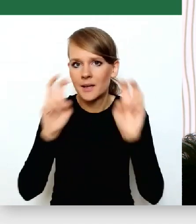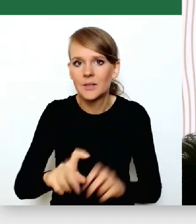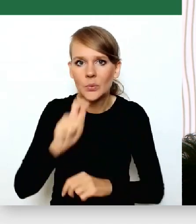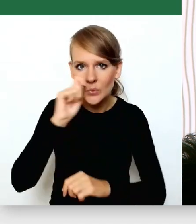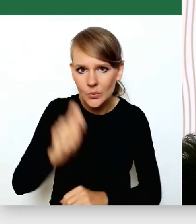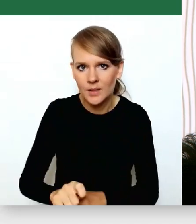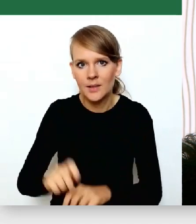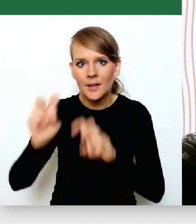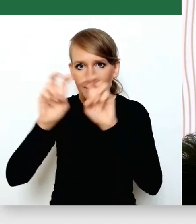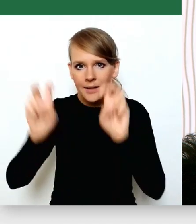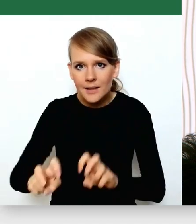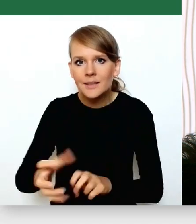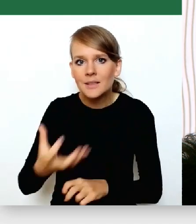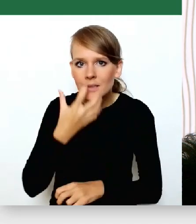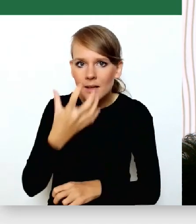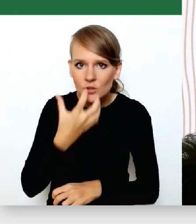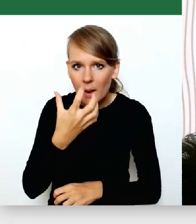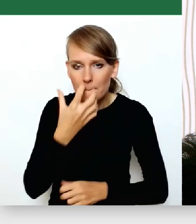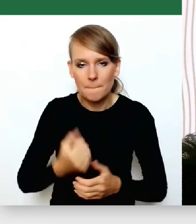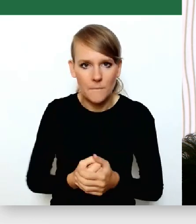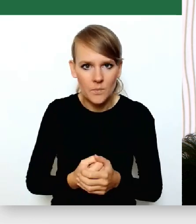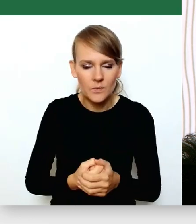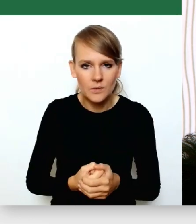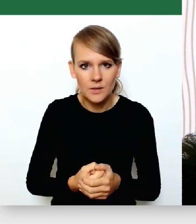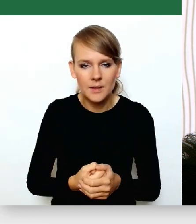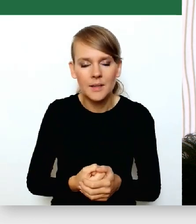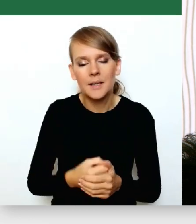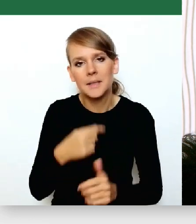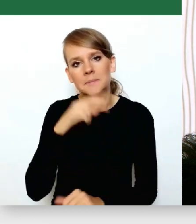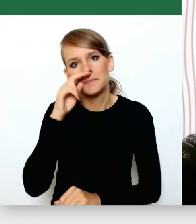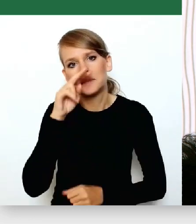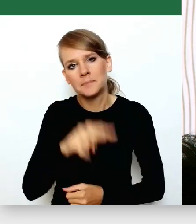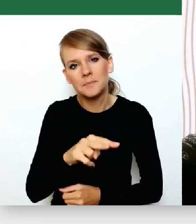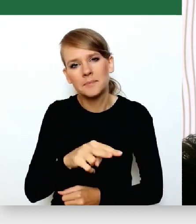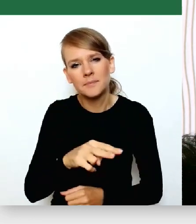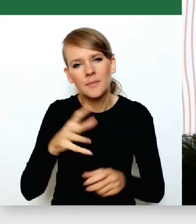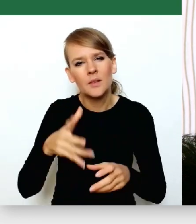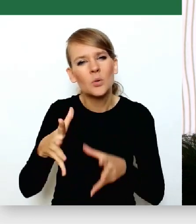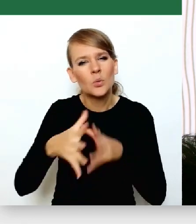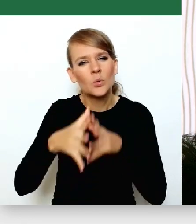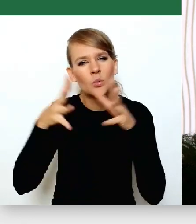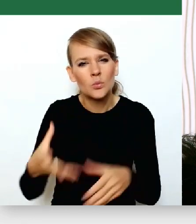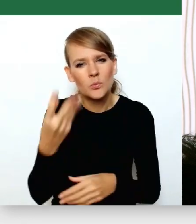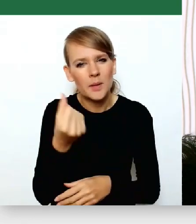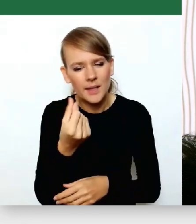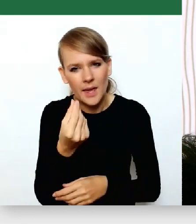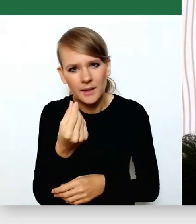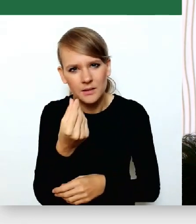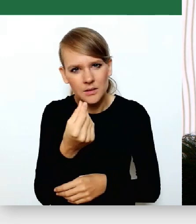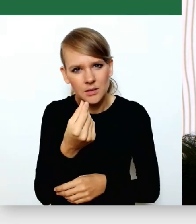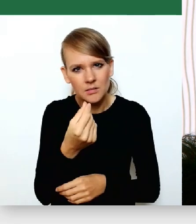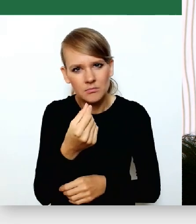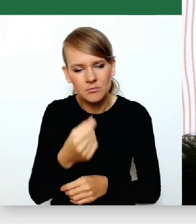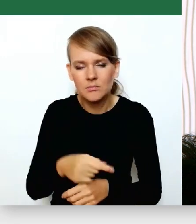i kryzysu ciepłowniczego. Z perspektywy wielkich pieniędzy na załatwienie tego. One